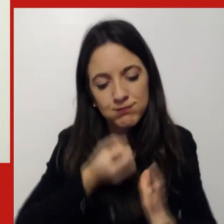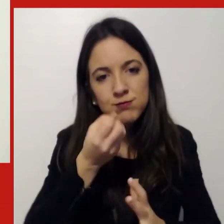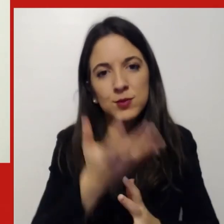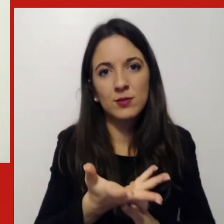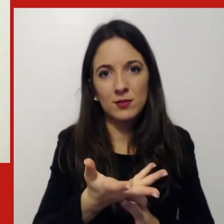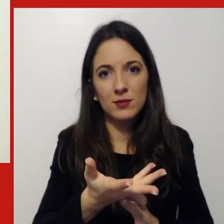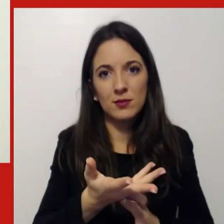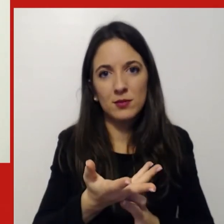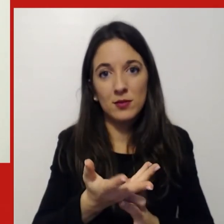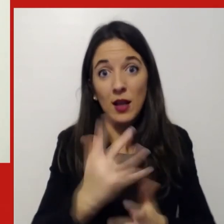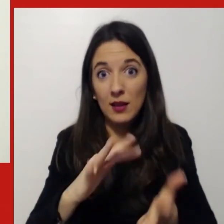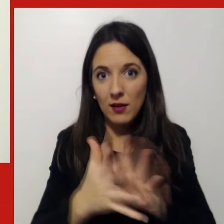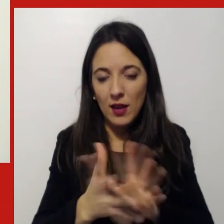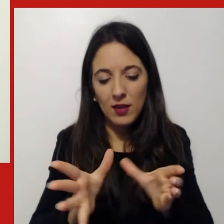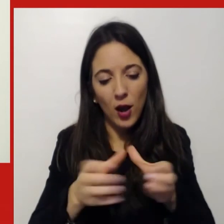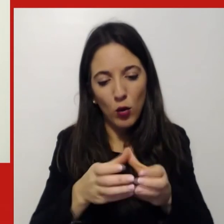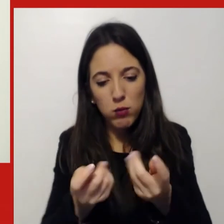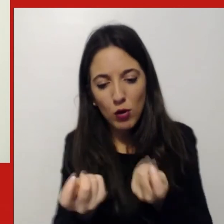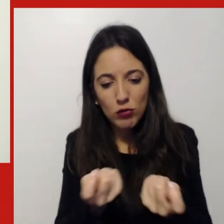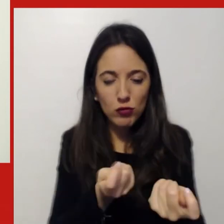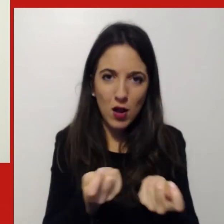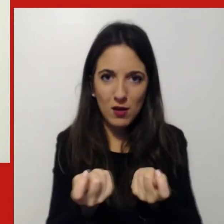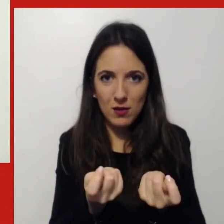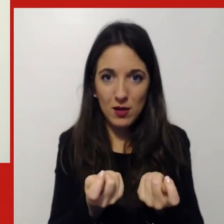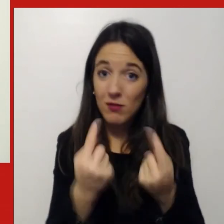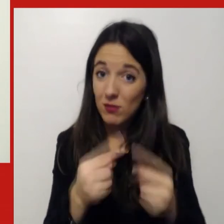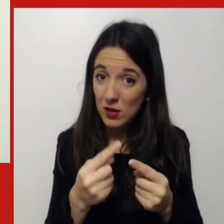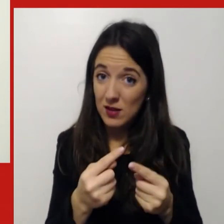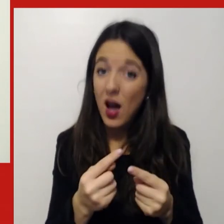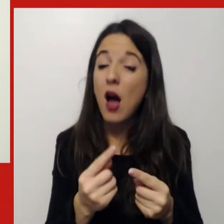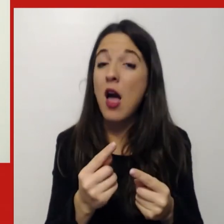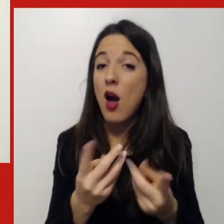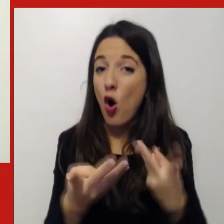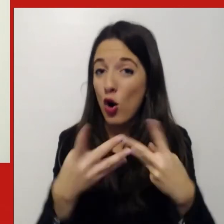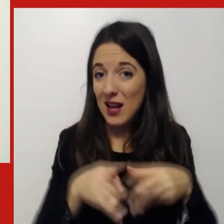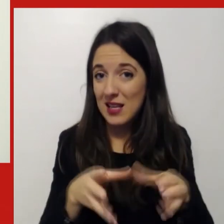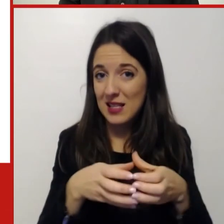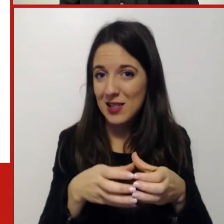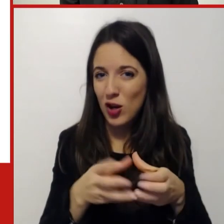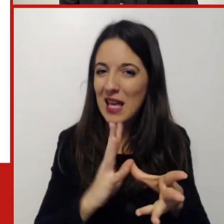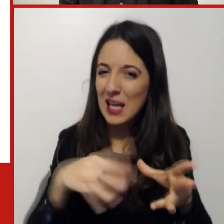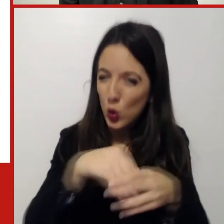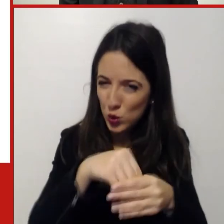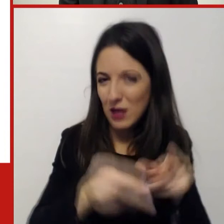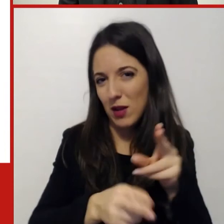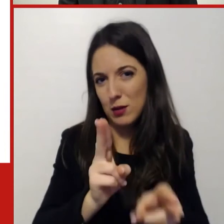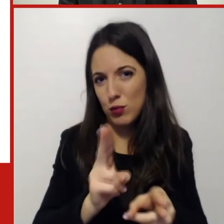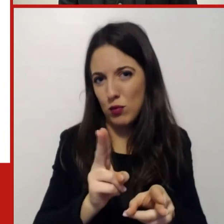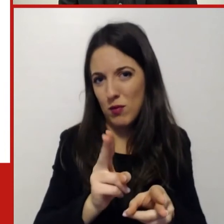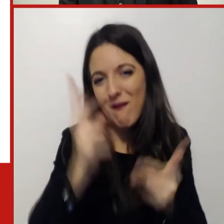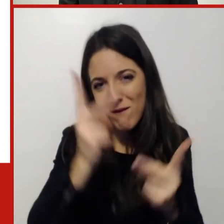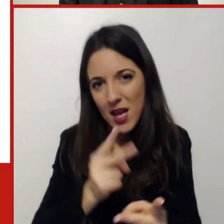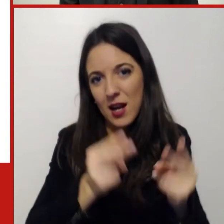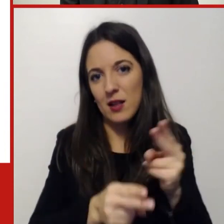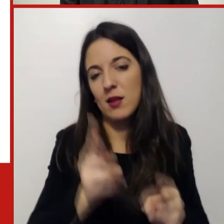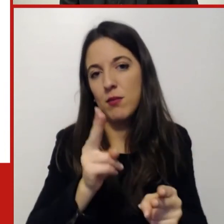dentro un team ecco questa è un'organizzazione più vera più inclusiva ed è un'organizzazione che può migliorare il senso delle